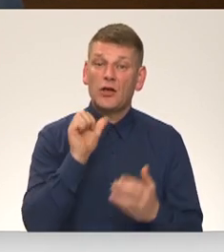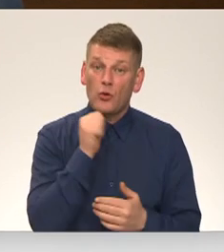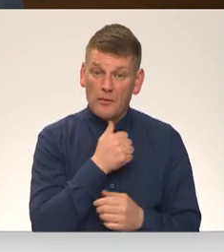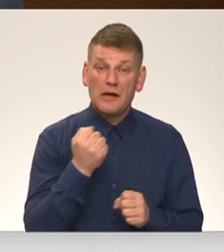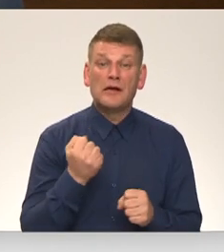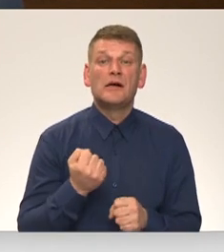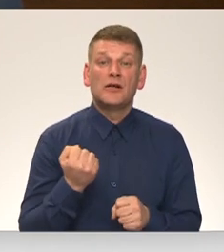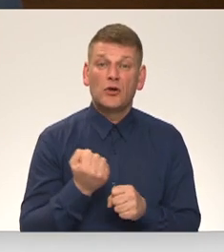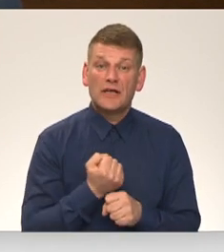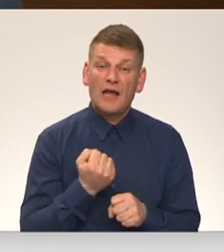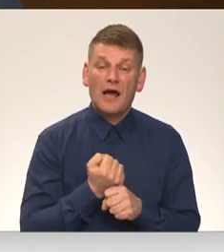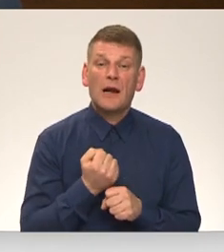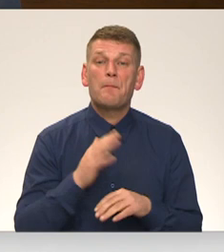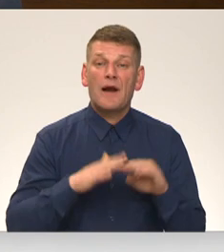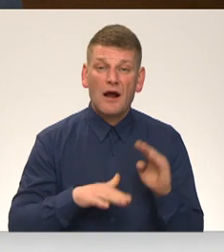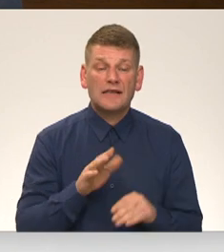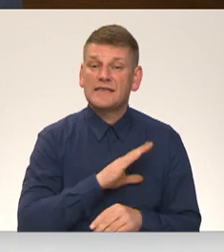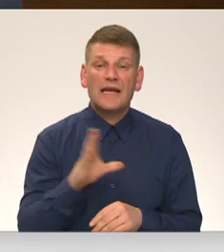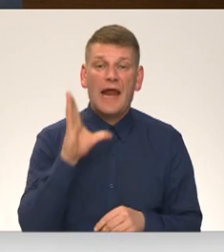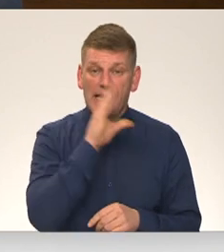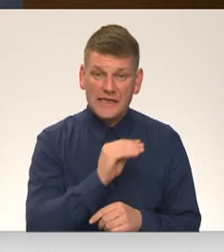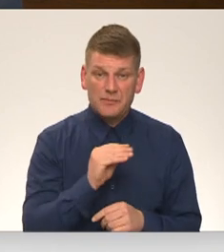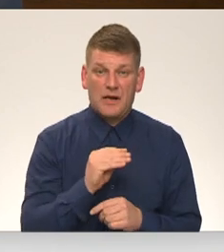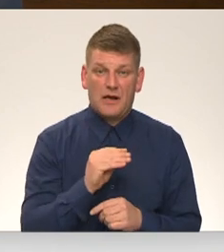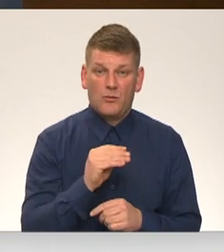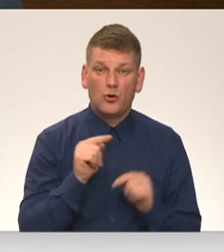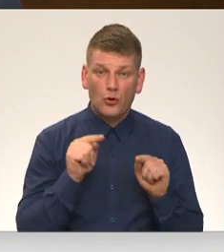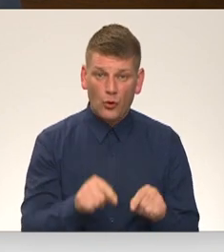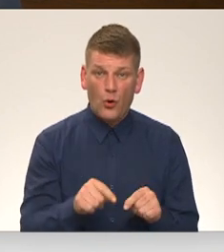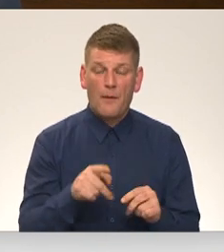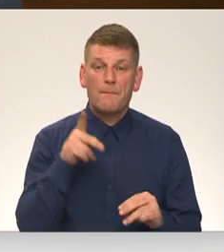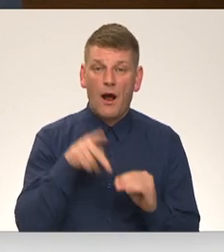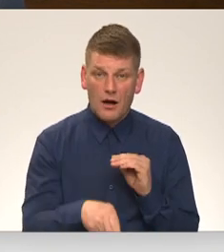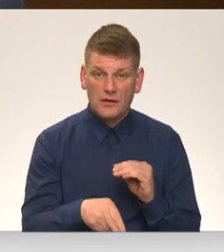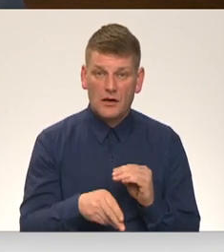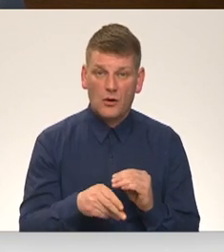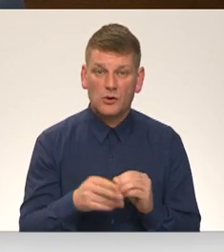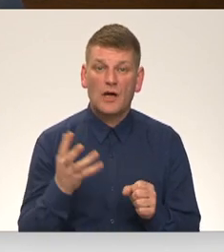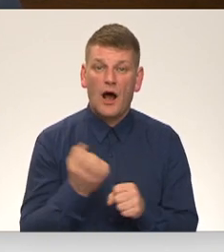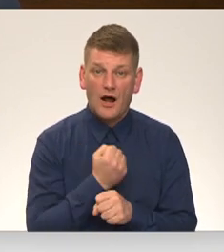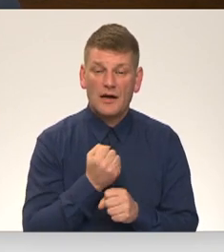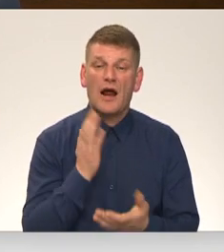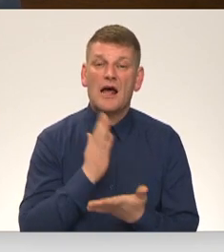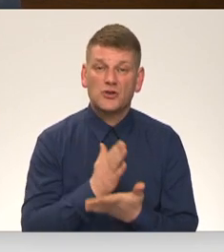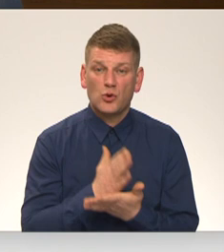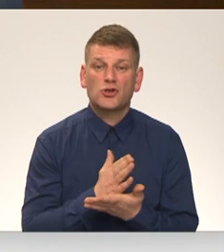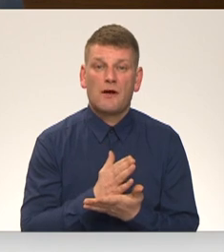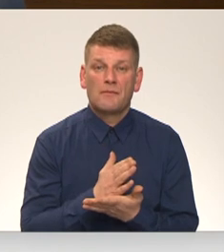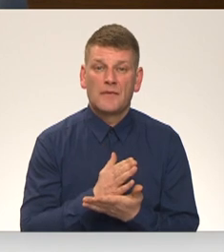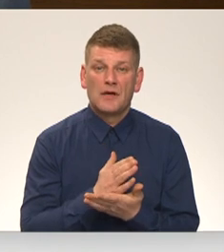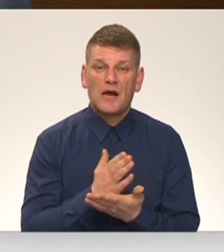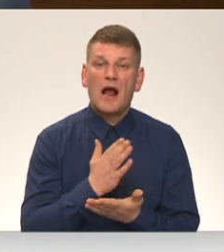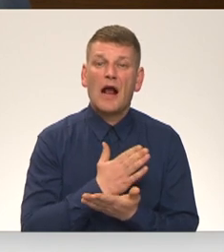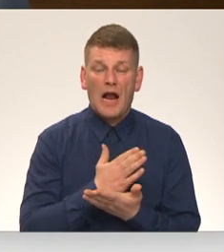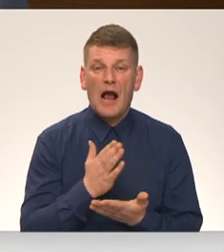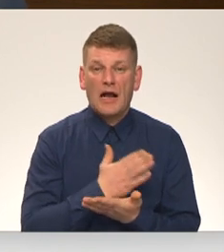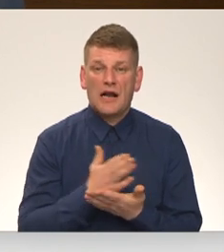dara praktiski neaizspējamo to pārtraukt ar ēsošiem kartibas